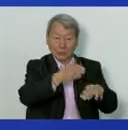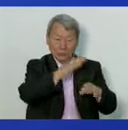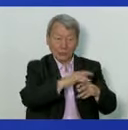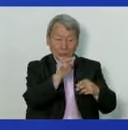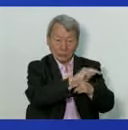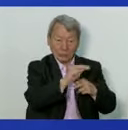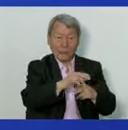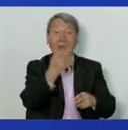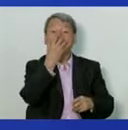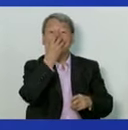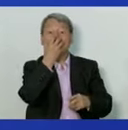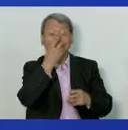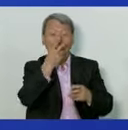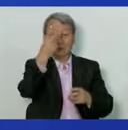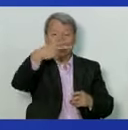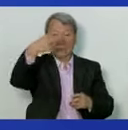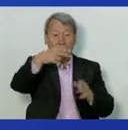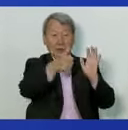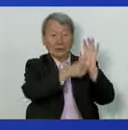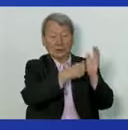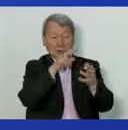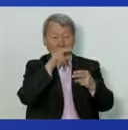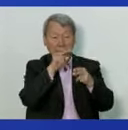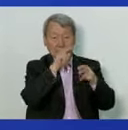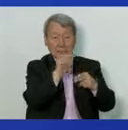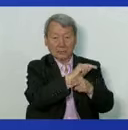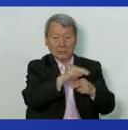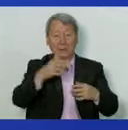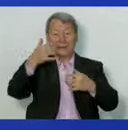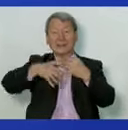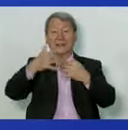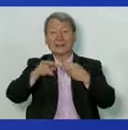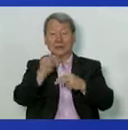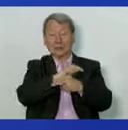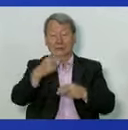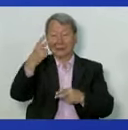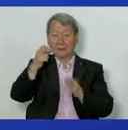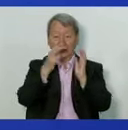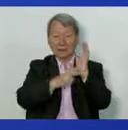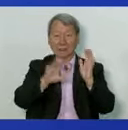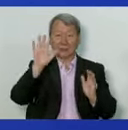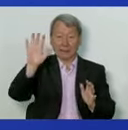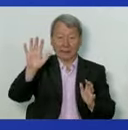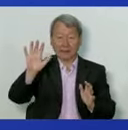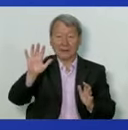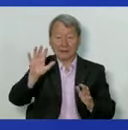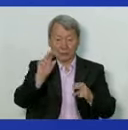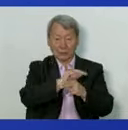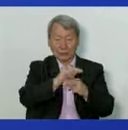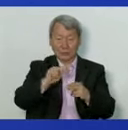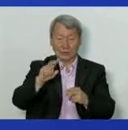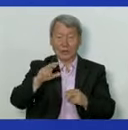в реанимации 26 пациентов, в средней тяжести 275 у нас